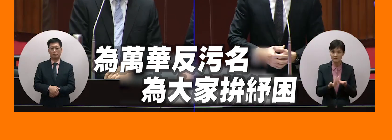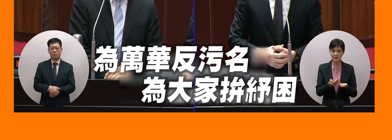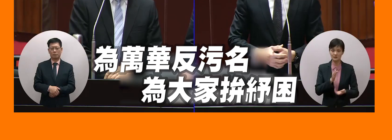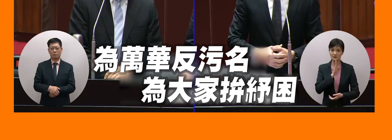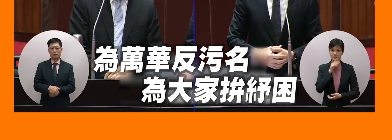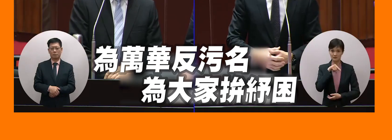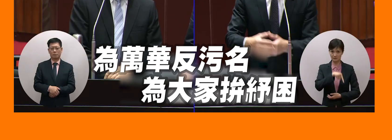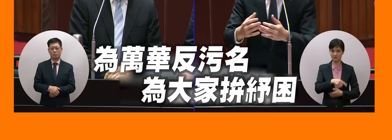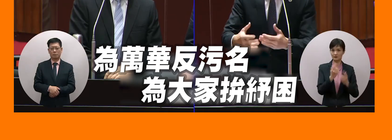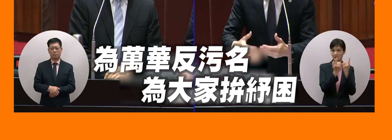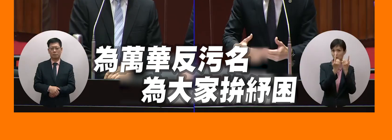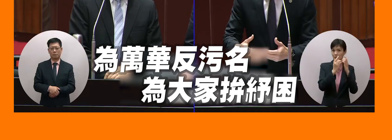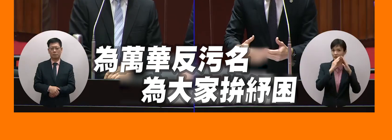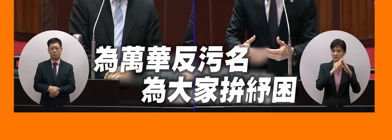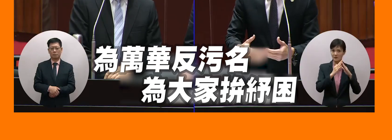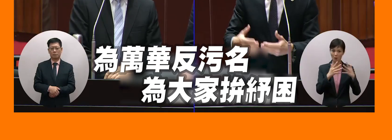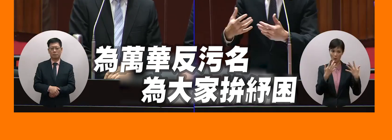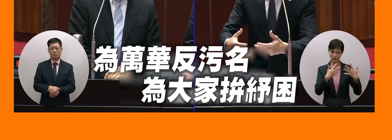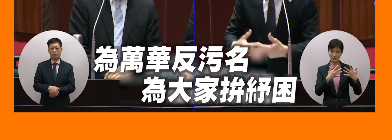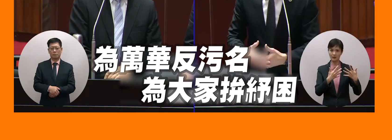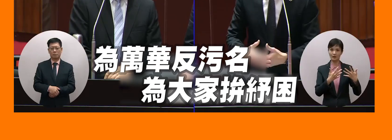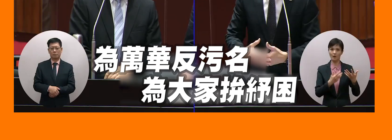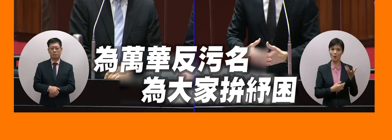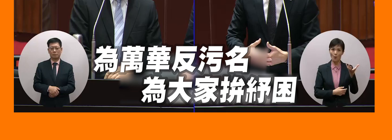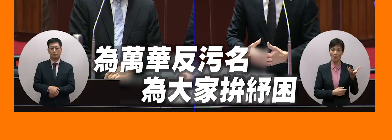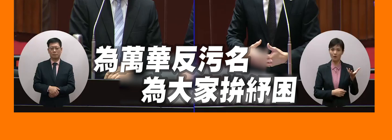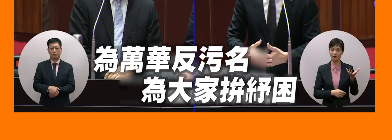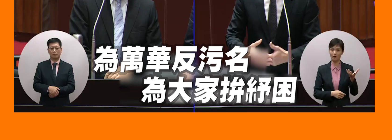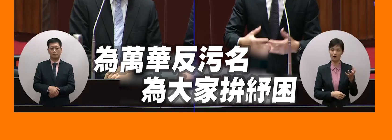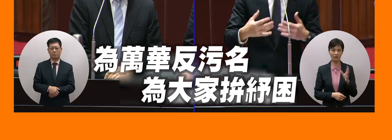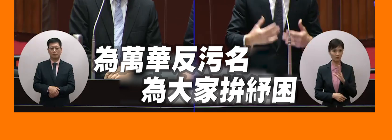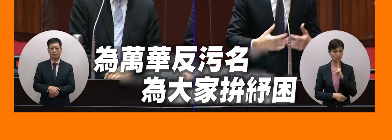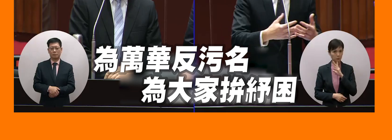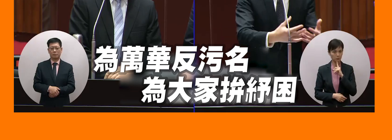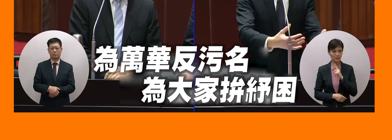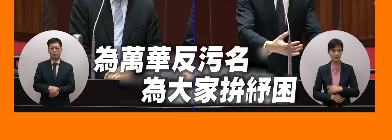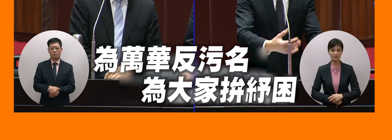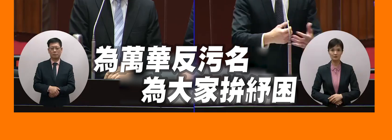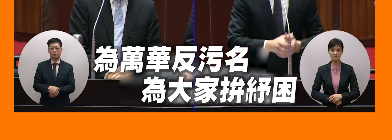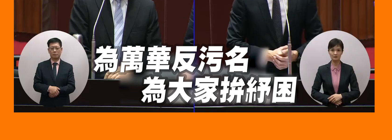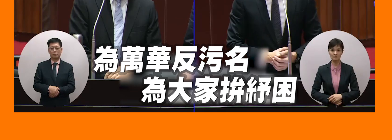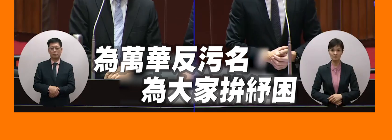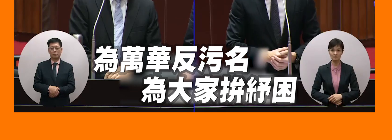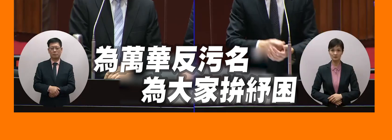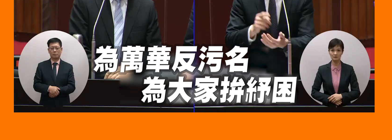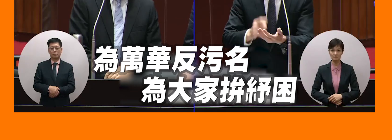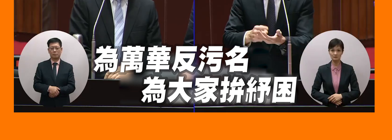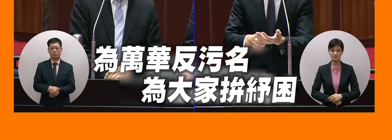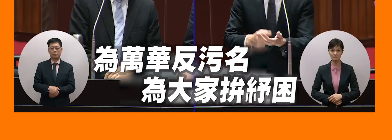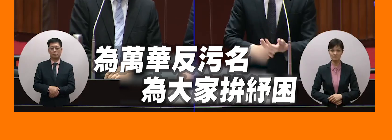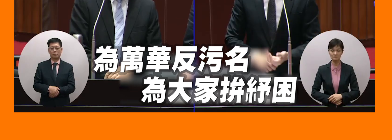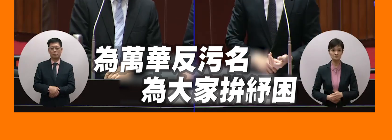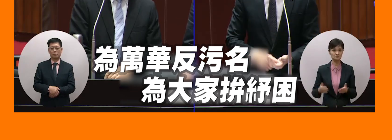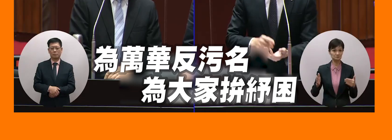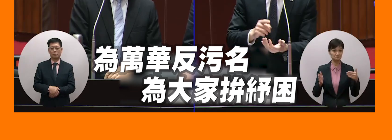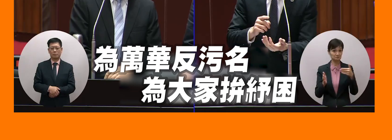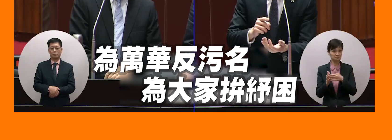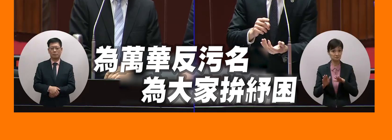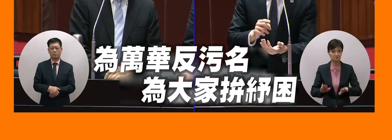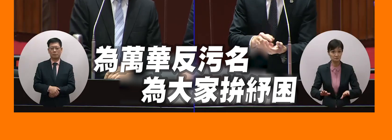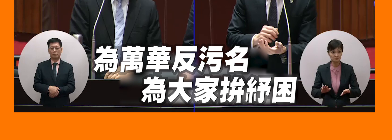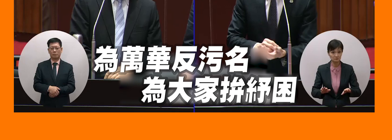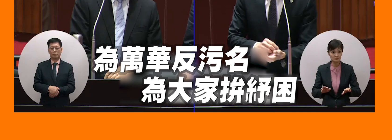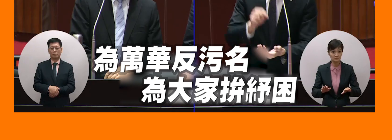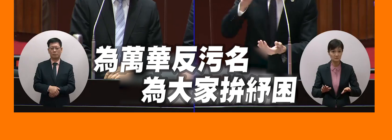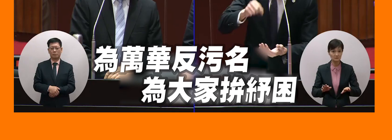看到說台北市比較有問題要想辦法來協調結果我有幾個到現在我們北平